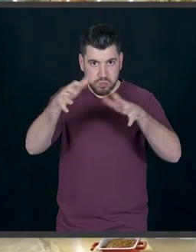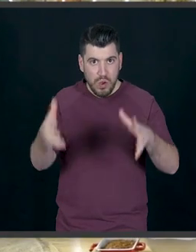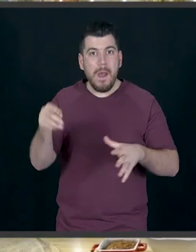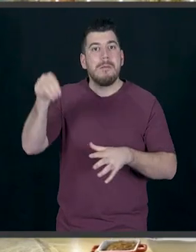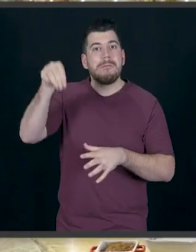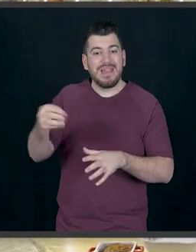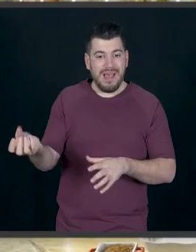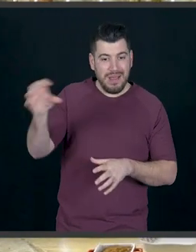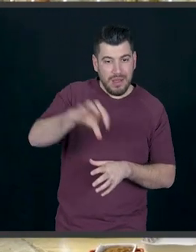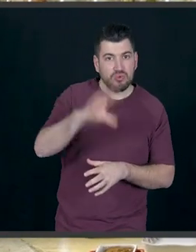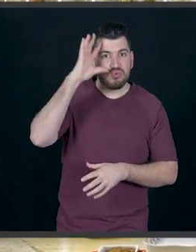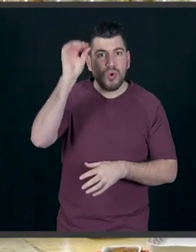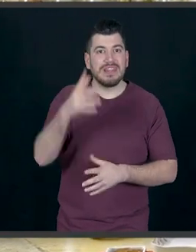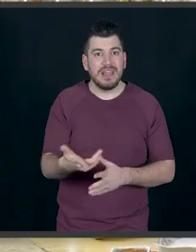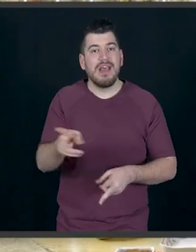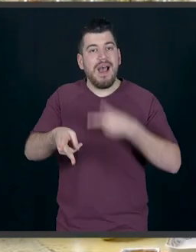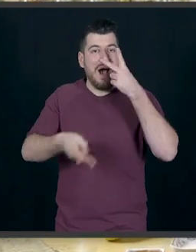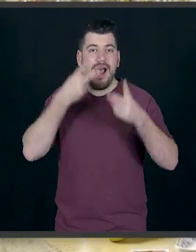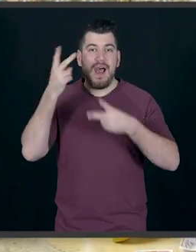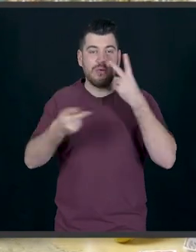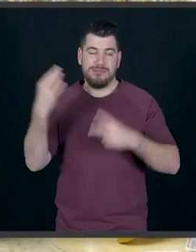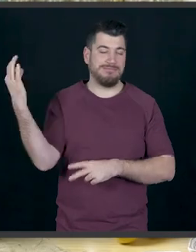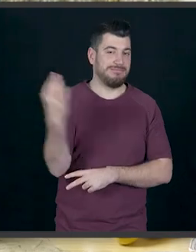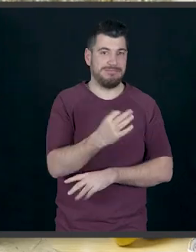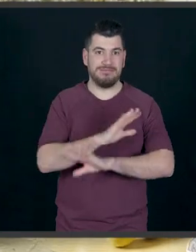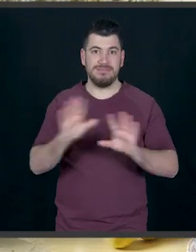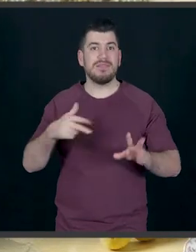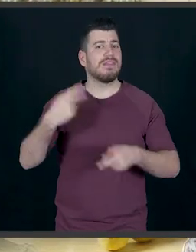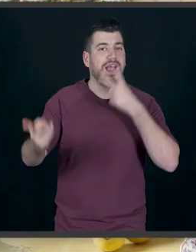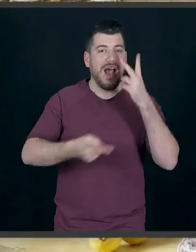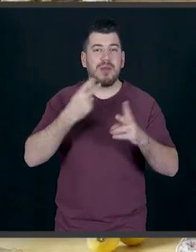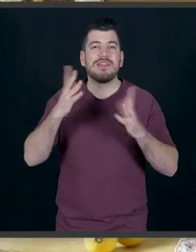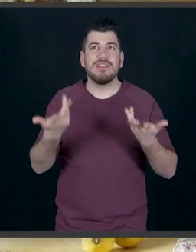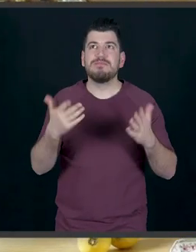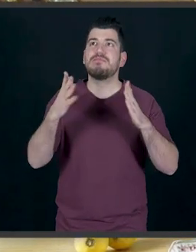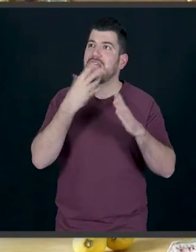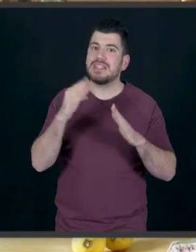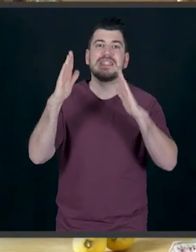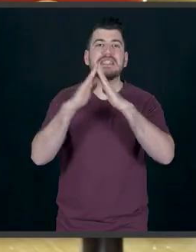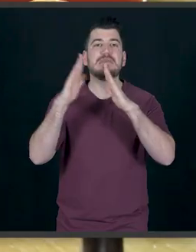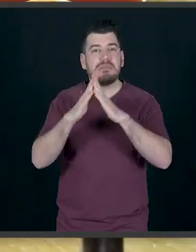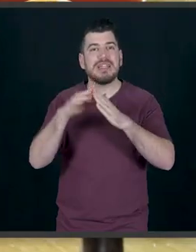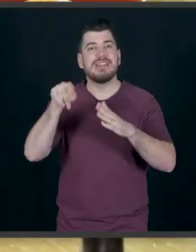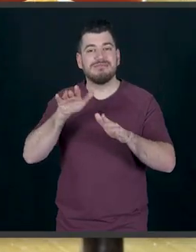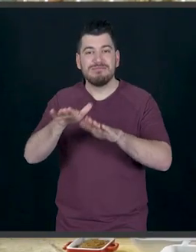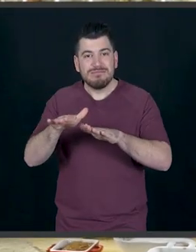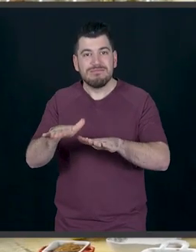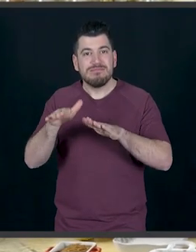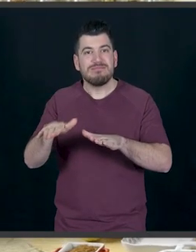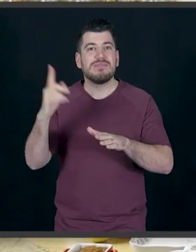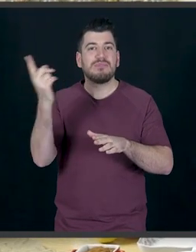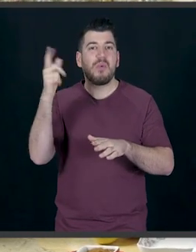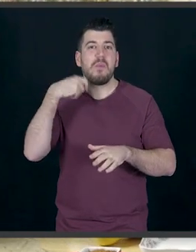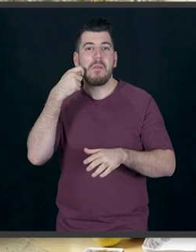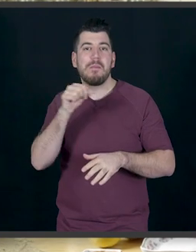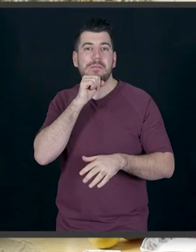μαγιά μέσα για να μας δώσει και ένα πολύ ωραίο άρωμα. Μας δίνει το άρωμα ενός σπιτικού ζυμαριού. Λοιπόν, το μόνο